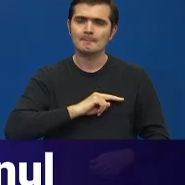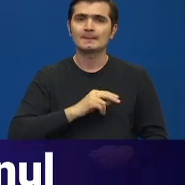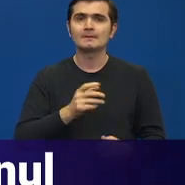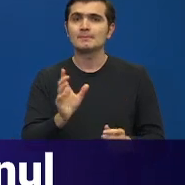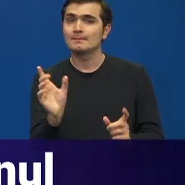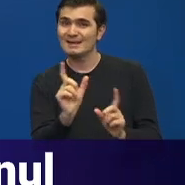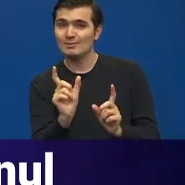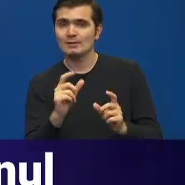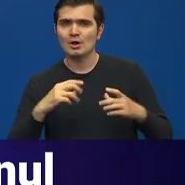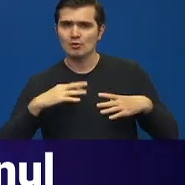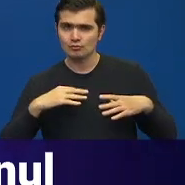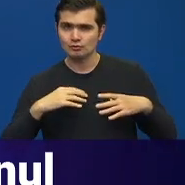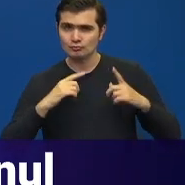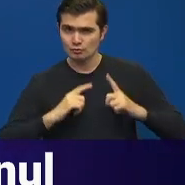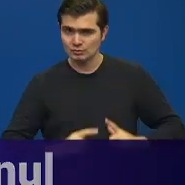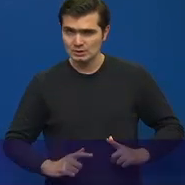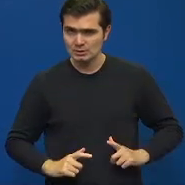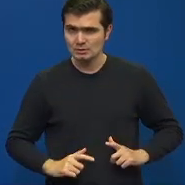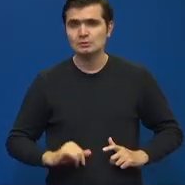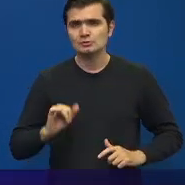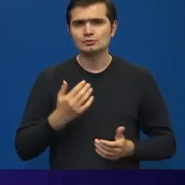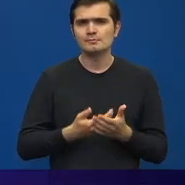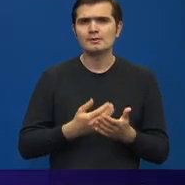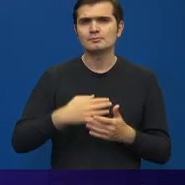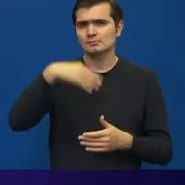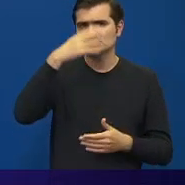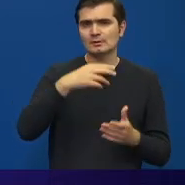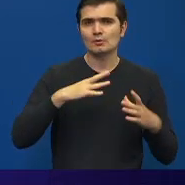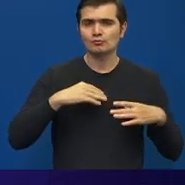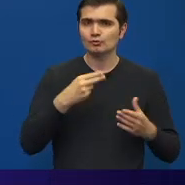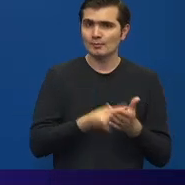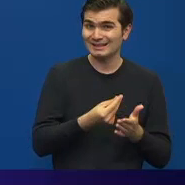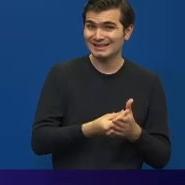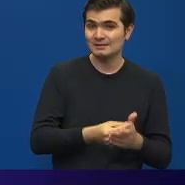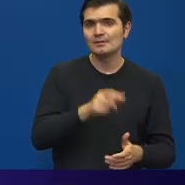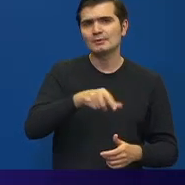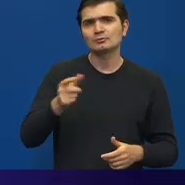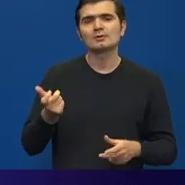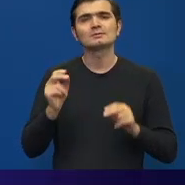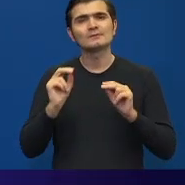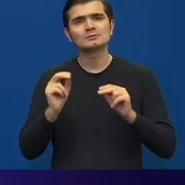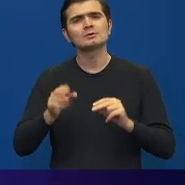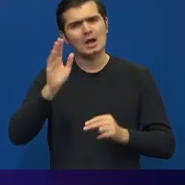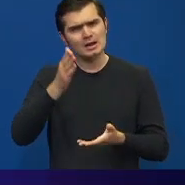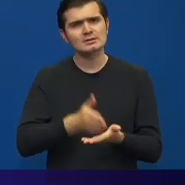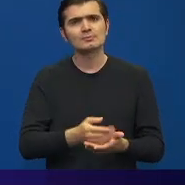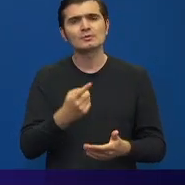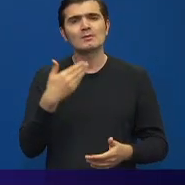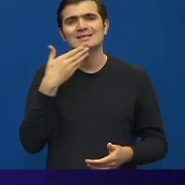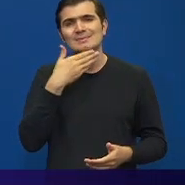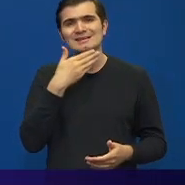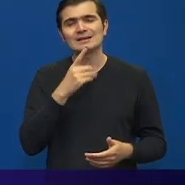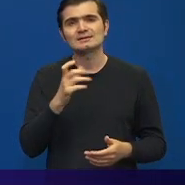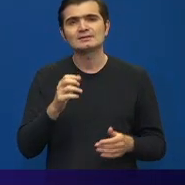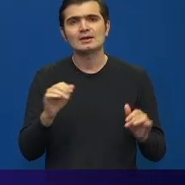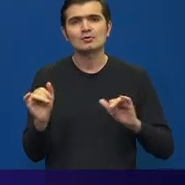pe perioada concedului de odihnă, precum și în zilele de concediu plătit, personalul din învățământ va avea dreptul la o indemnizație de concediu